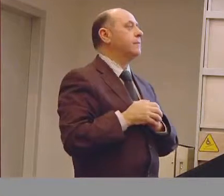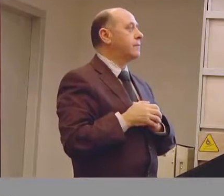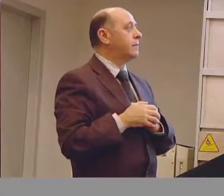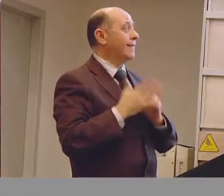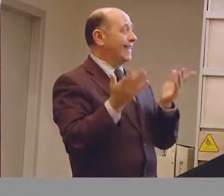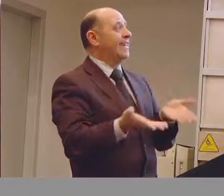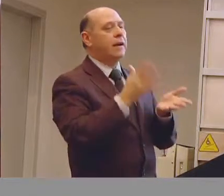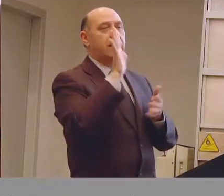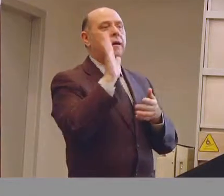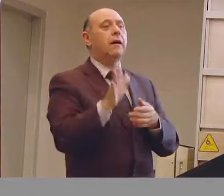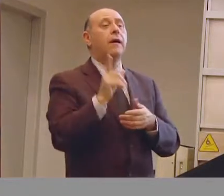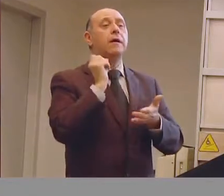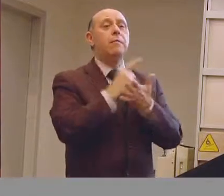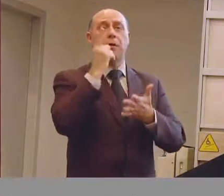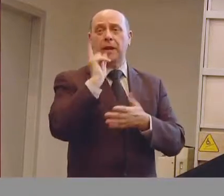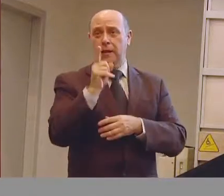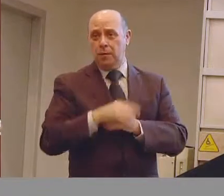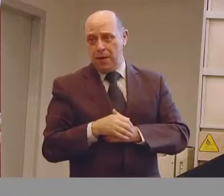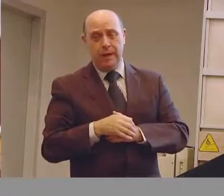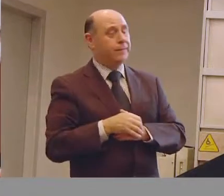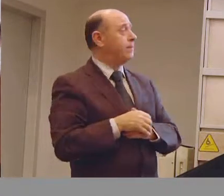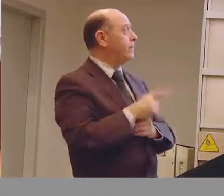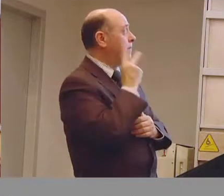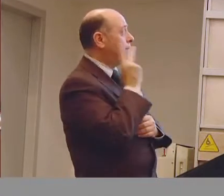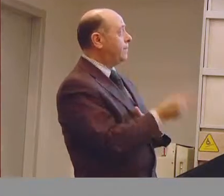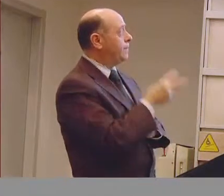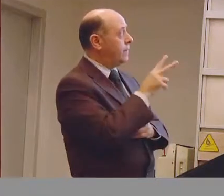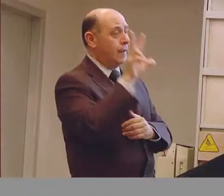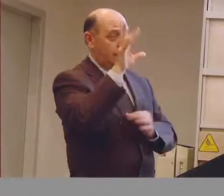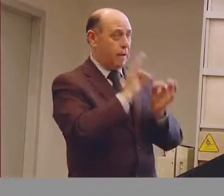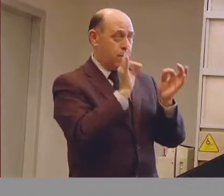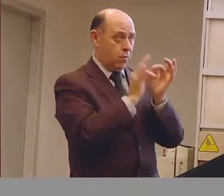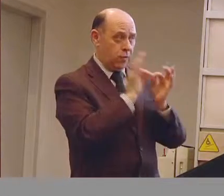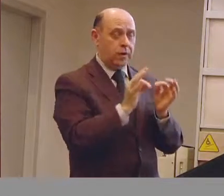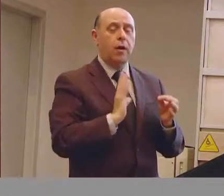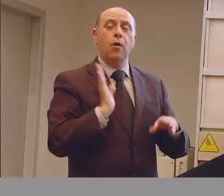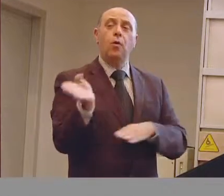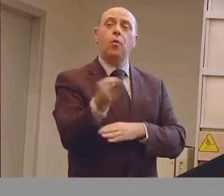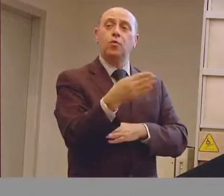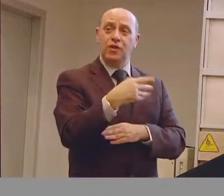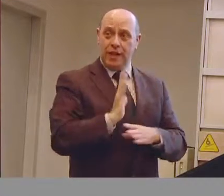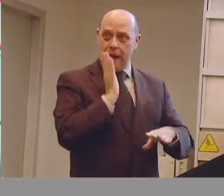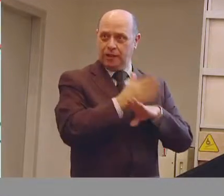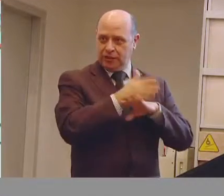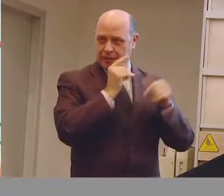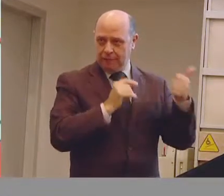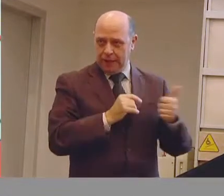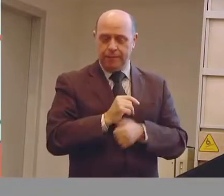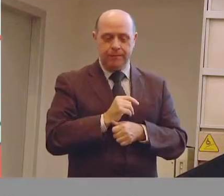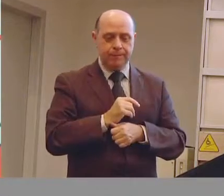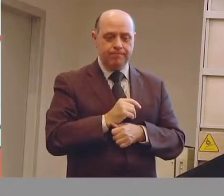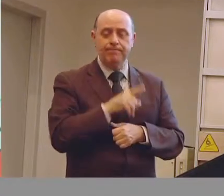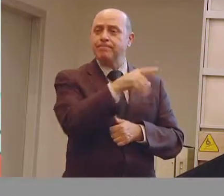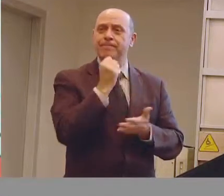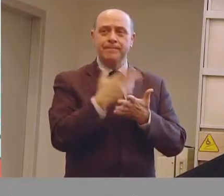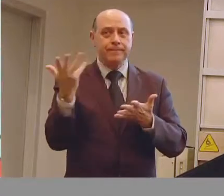Che cosa è importante? Adesso approfondiamo proprio per tre minuti il concetto di cucina accessibile. Cosa è importante? È importante